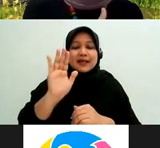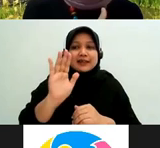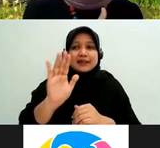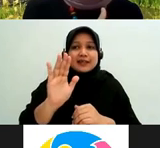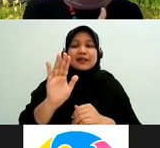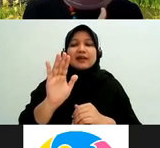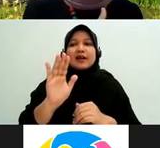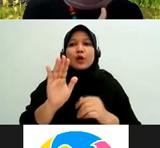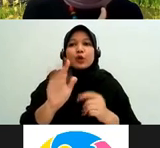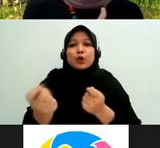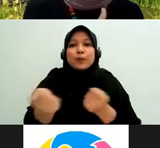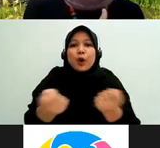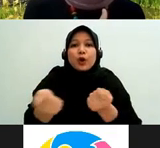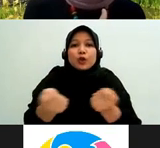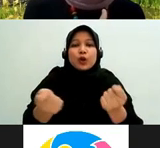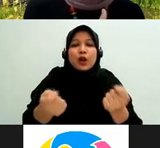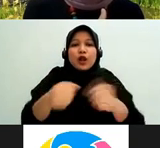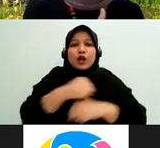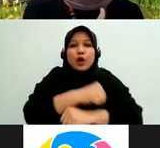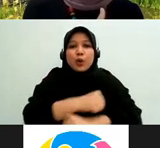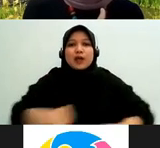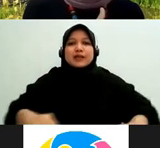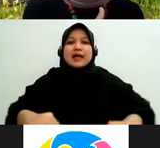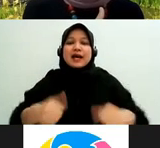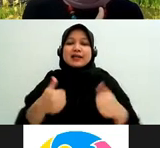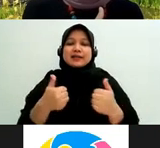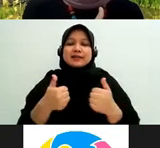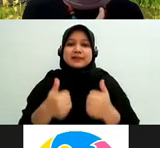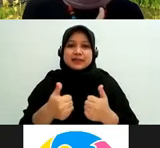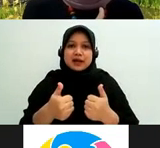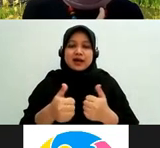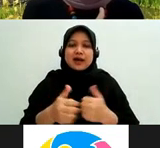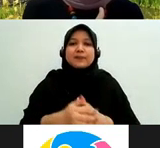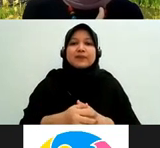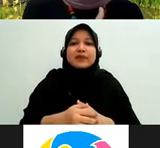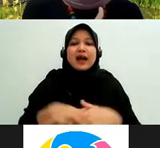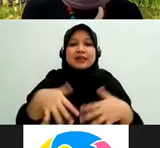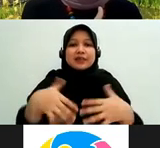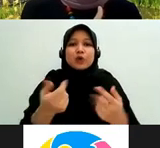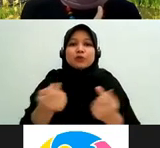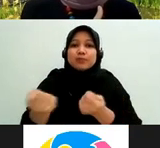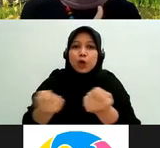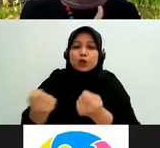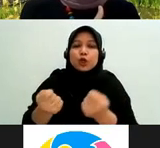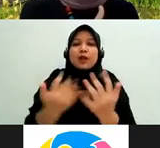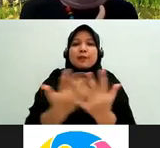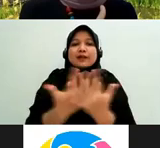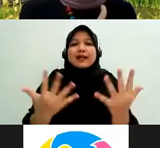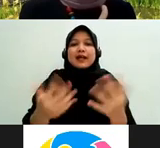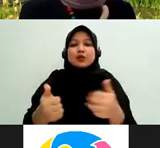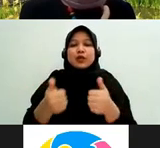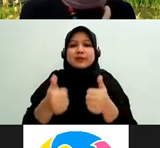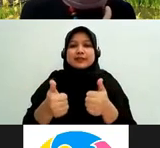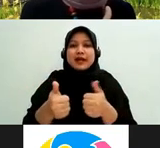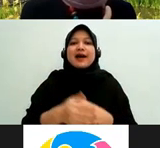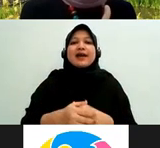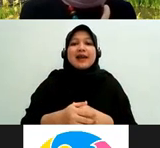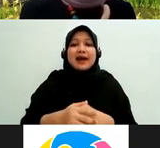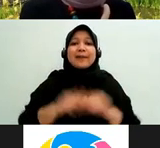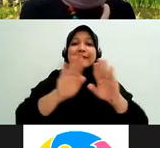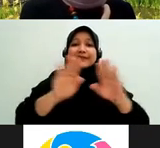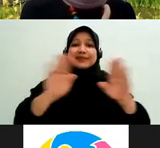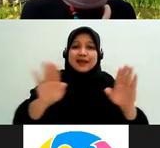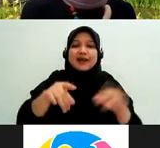kekuasaan maupun masyarakat sendiri karena itulah maka media dapat dijuluki sebagai pilar keempat demokrasi